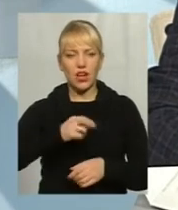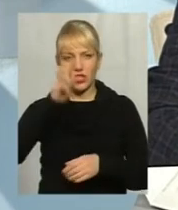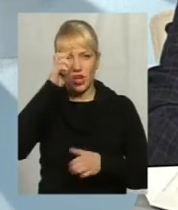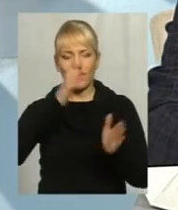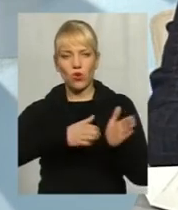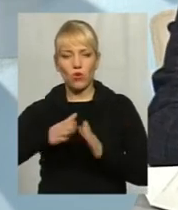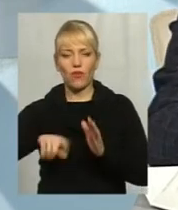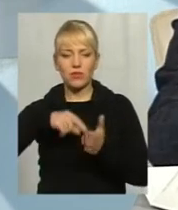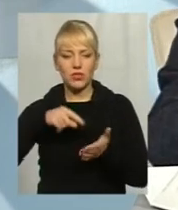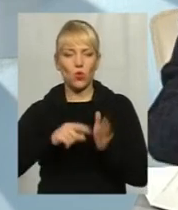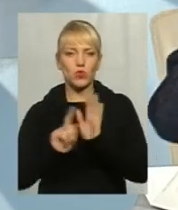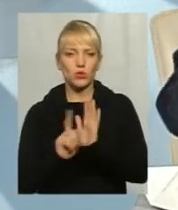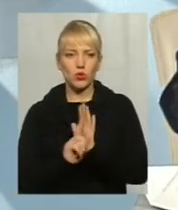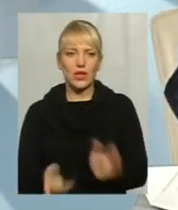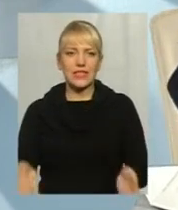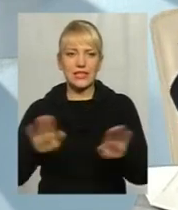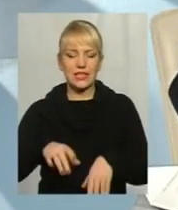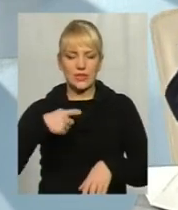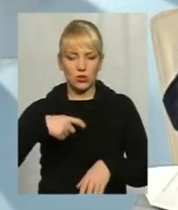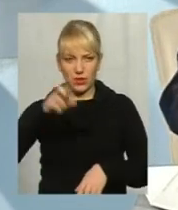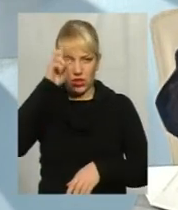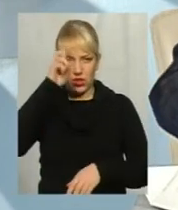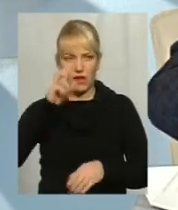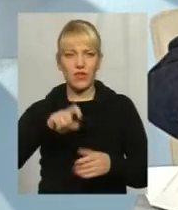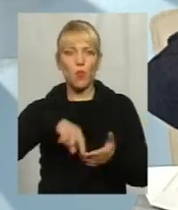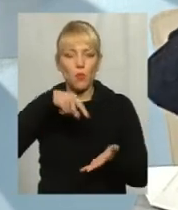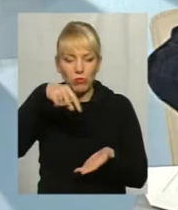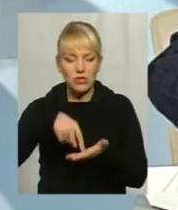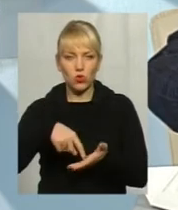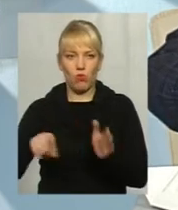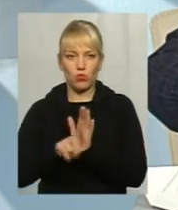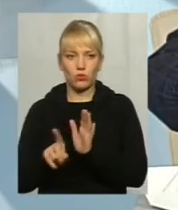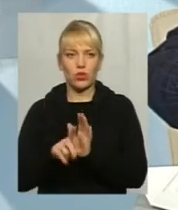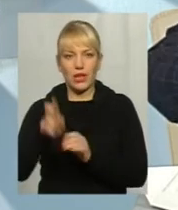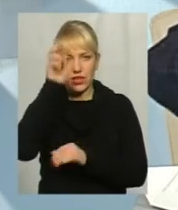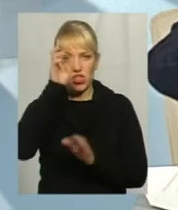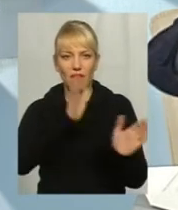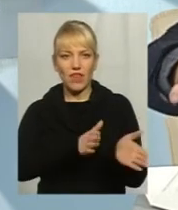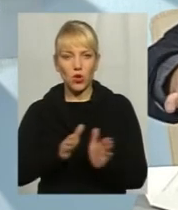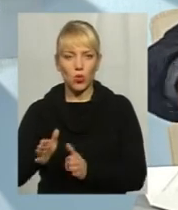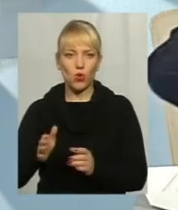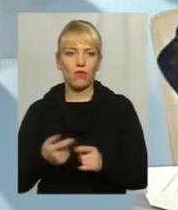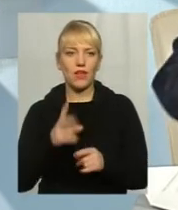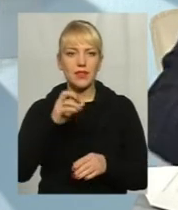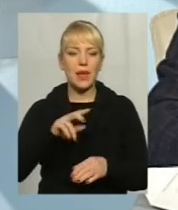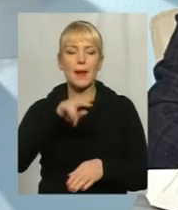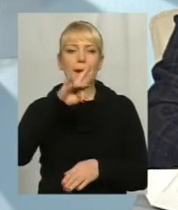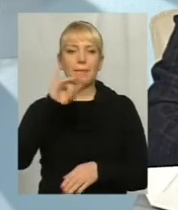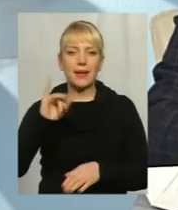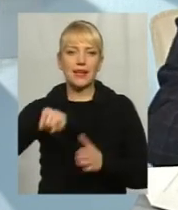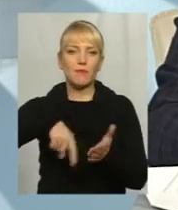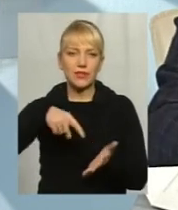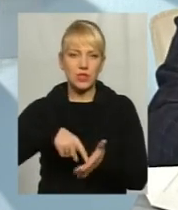сполученні залишила собі держава тільки в міському сполученні, тому що державне регулювання вже при міському і міському